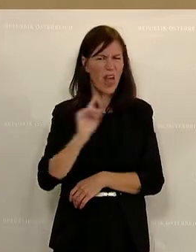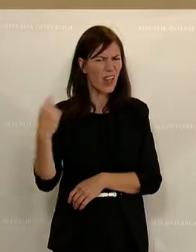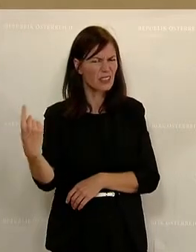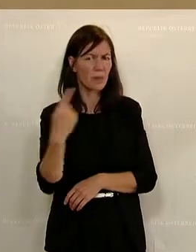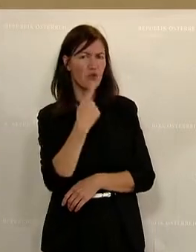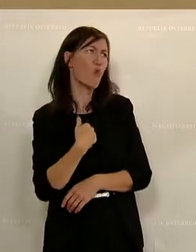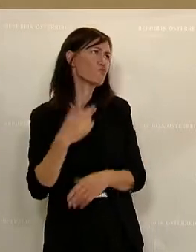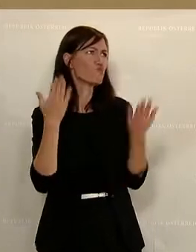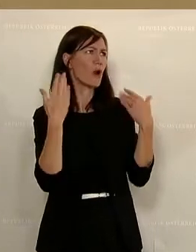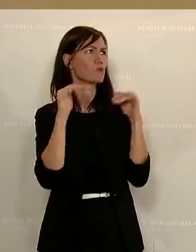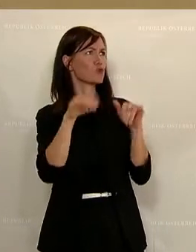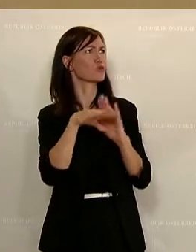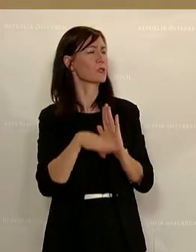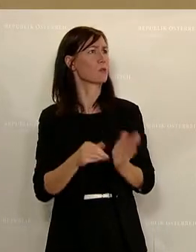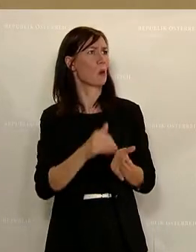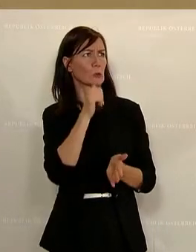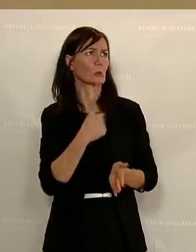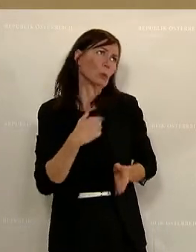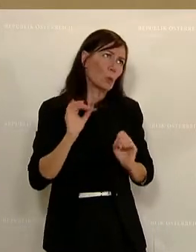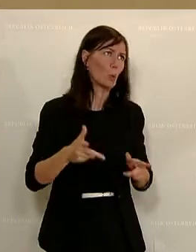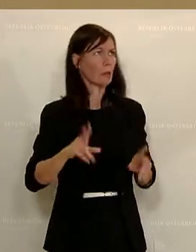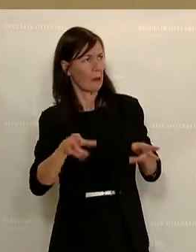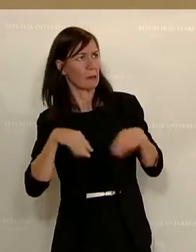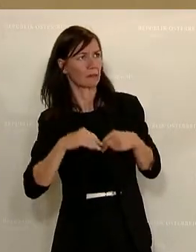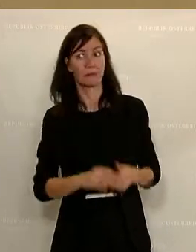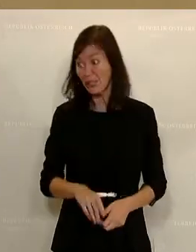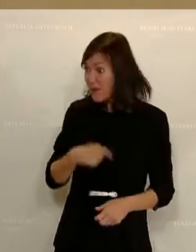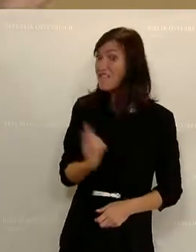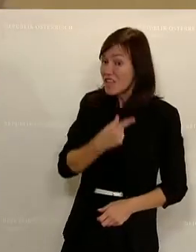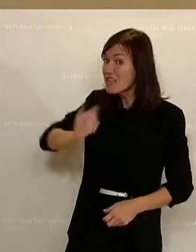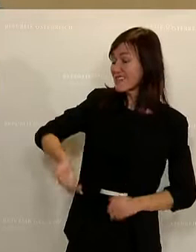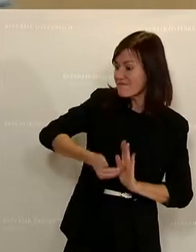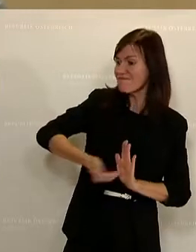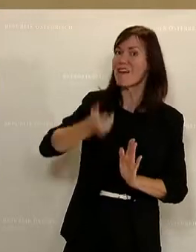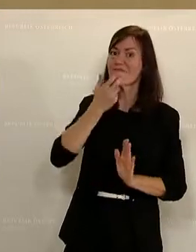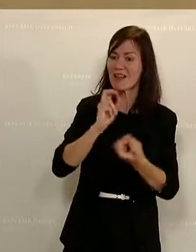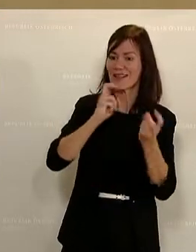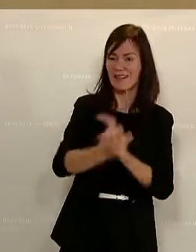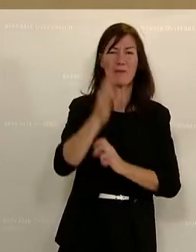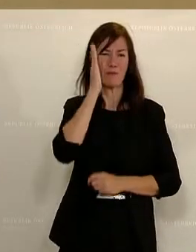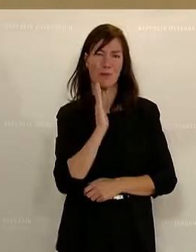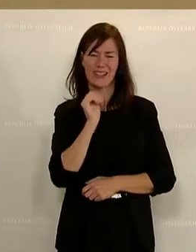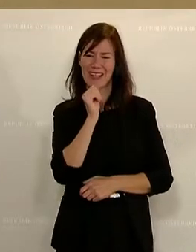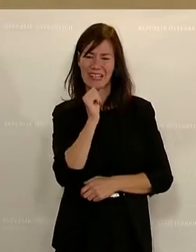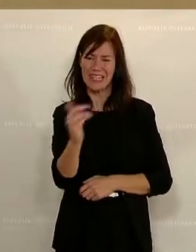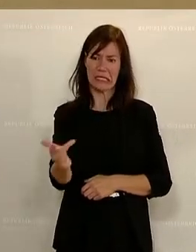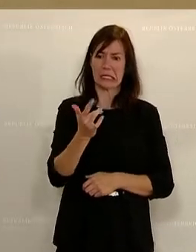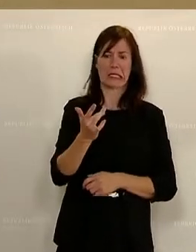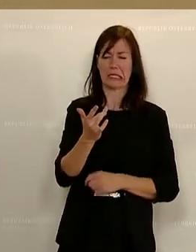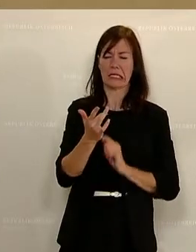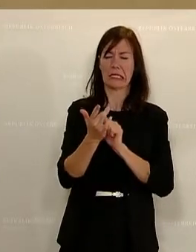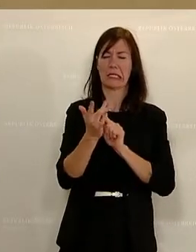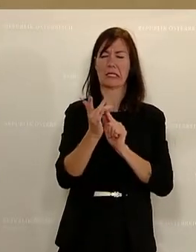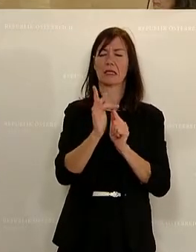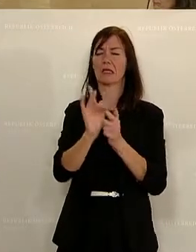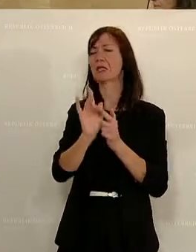schon. Wir versprechen das. Wir wollen das mit Ihnen gemeinsam umsetzen. Also vielleicht die Appelle in die andere Richtung, dort, wo Sie angebracht sind. Wir